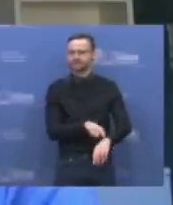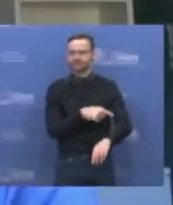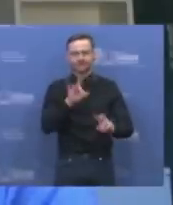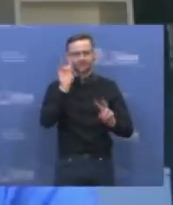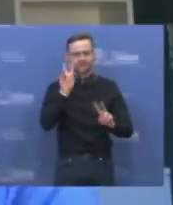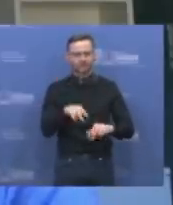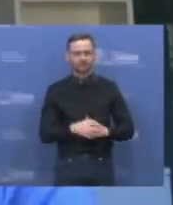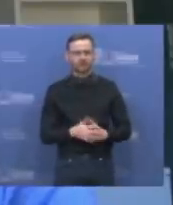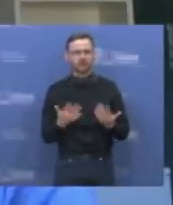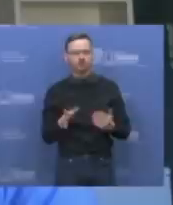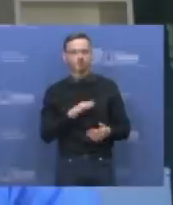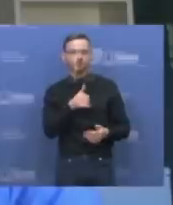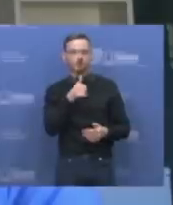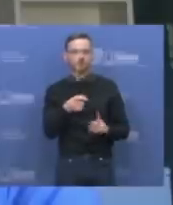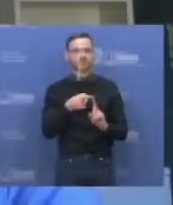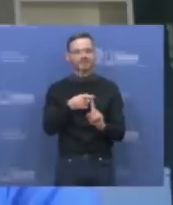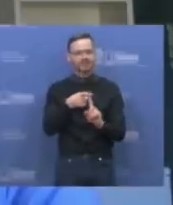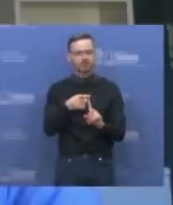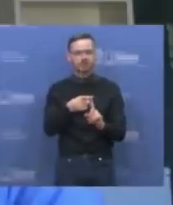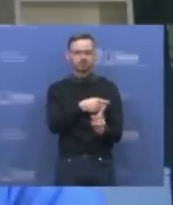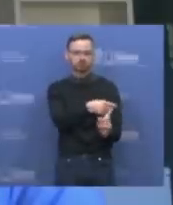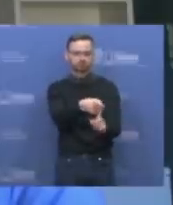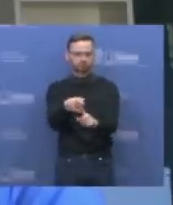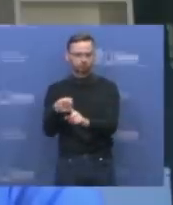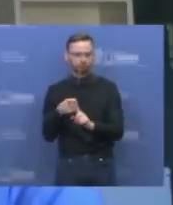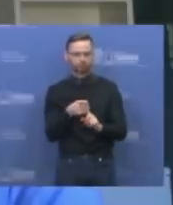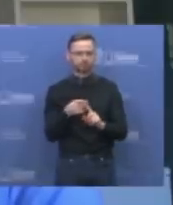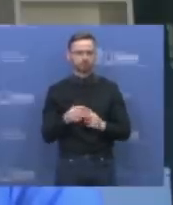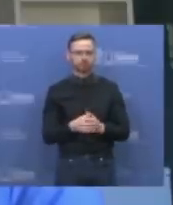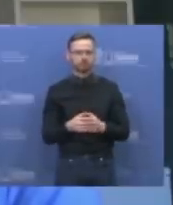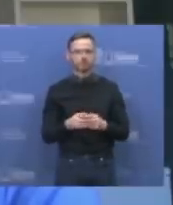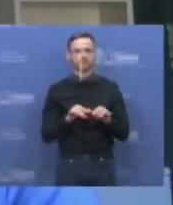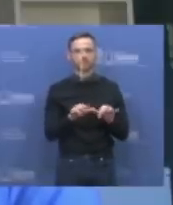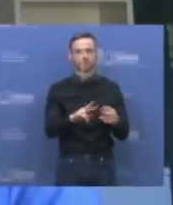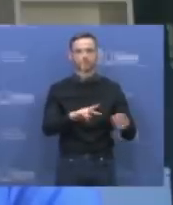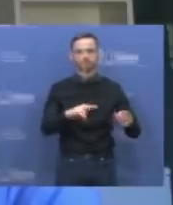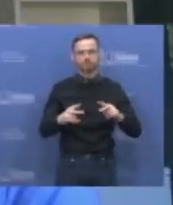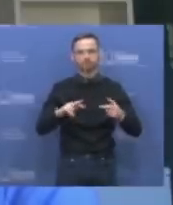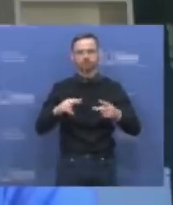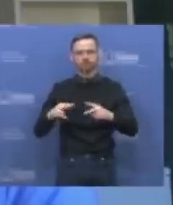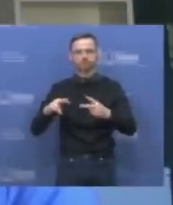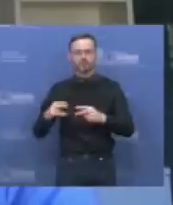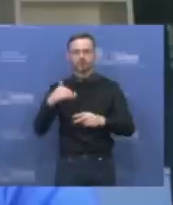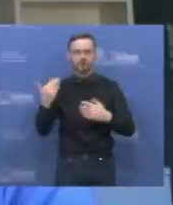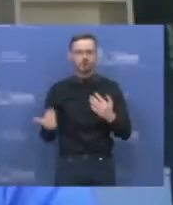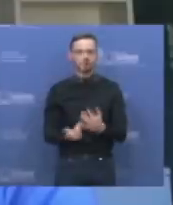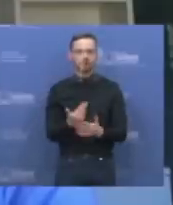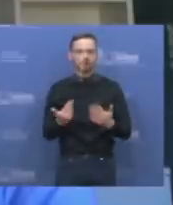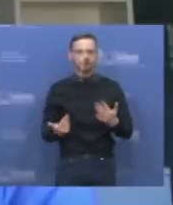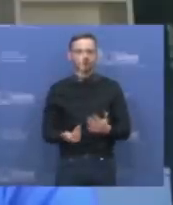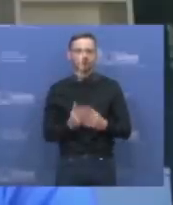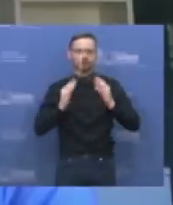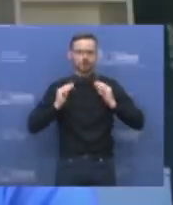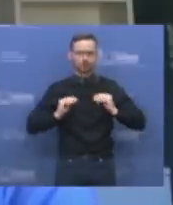imunitetas, ar kaip gripo atveju reiškia virusas keisys ir mums reikės įgyti vėl naują imunitetą